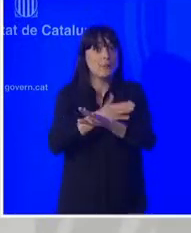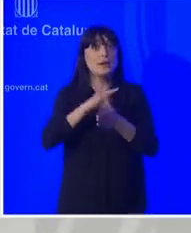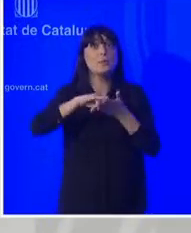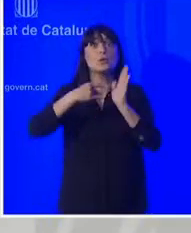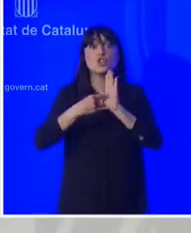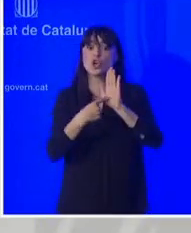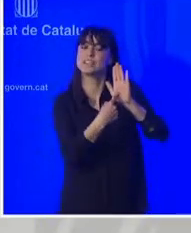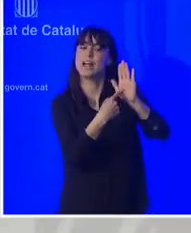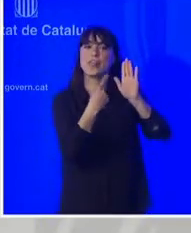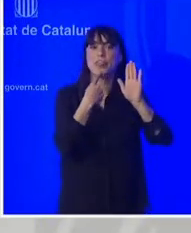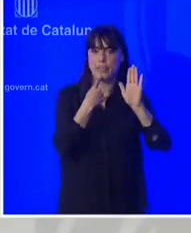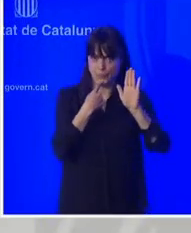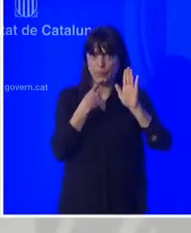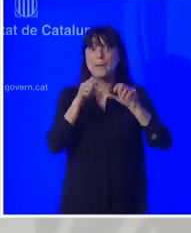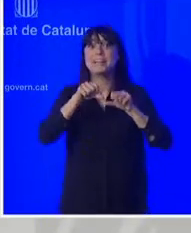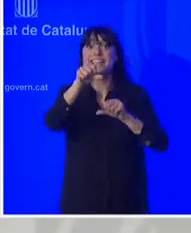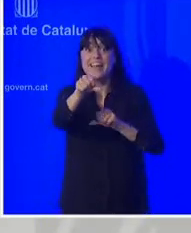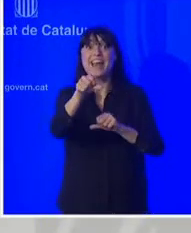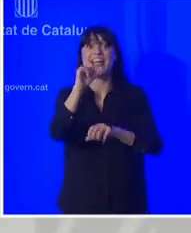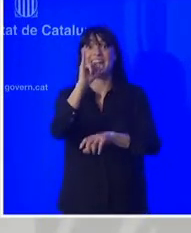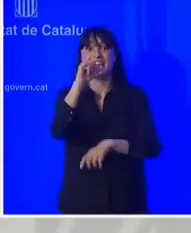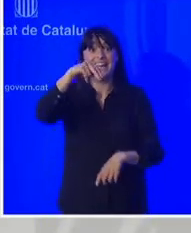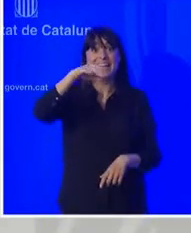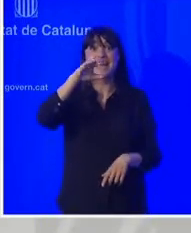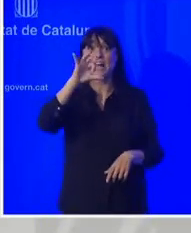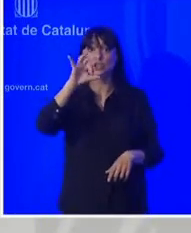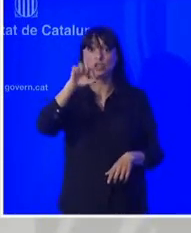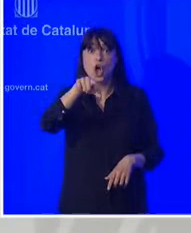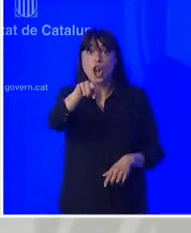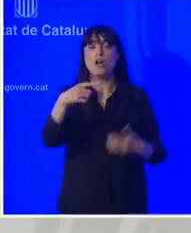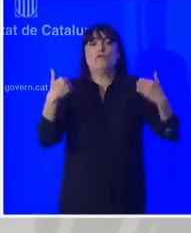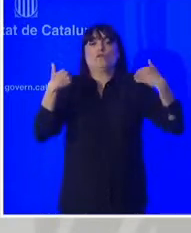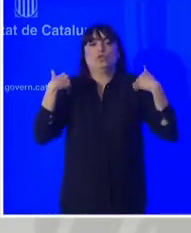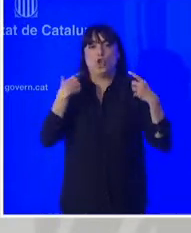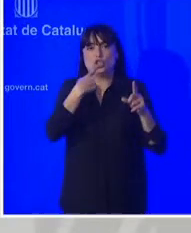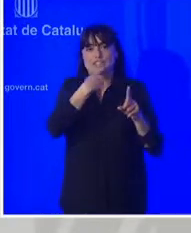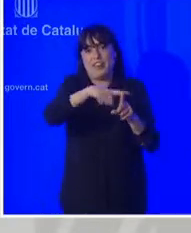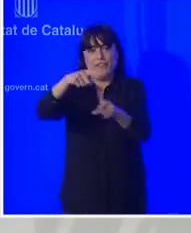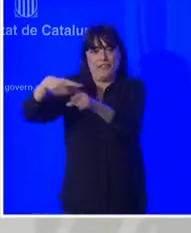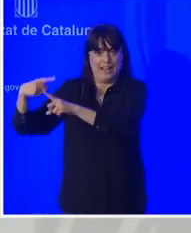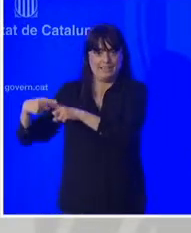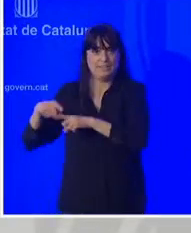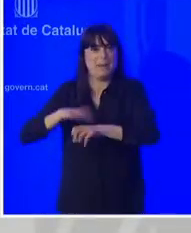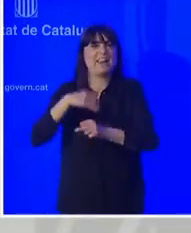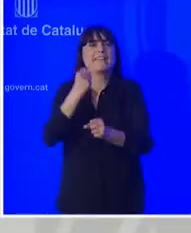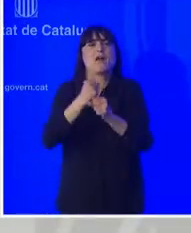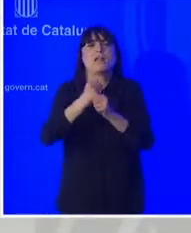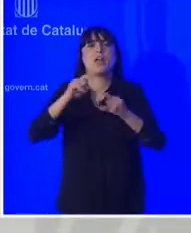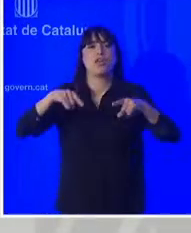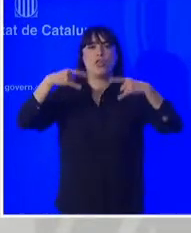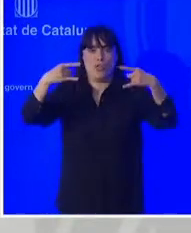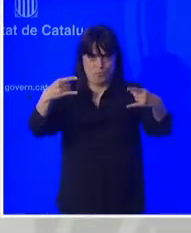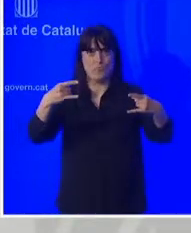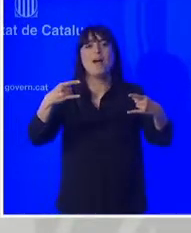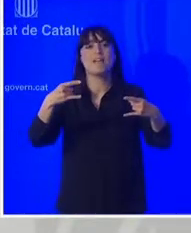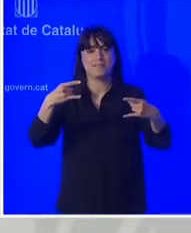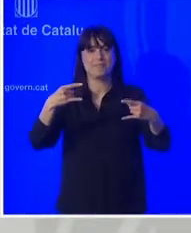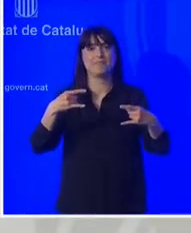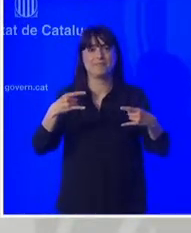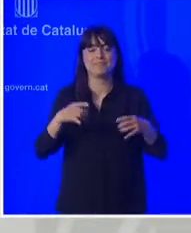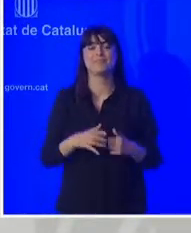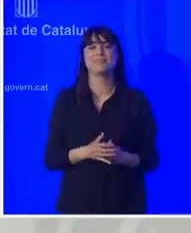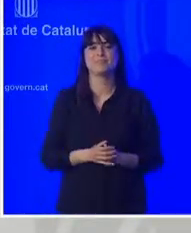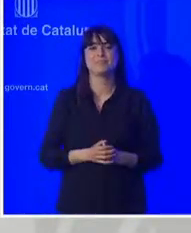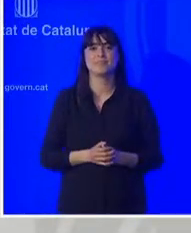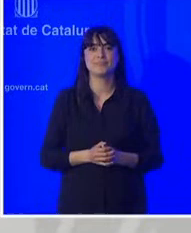també noves funcions per tal que l'Incasol pugui desenvolupar totes les seves potencialitats de forma plena.